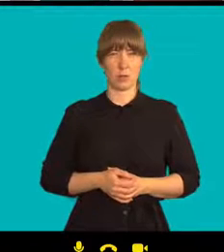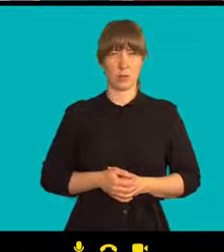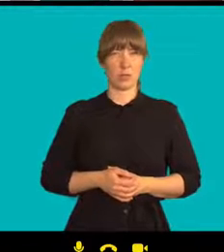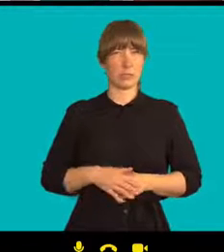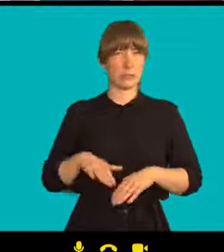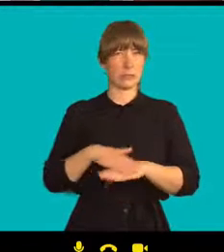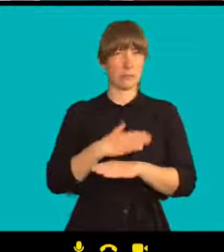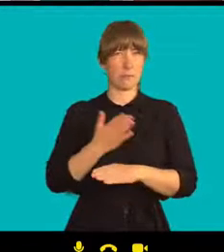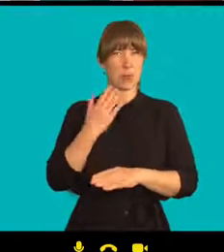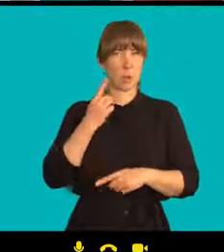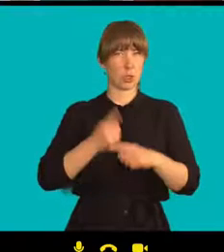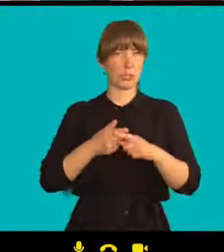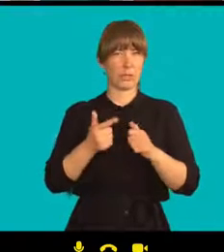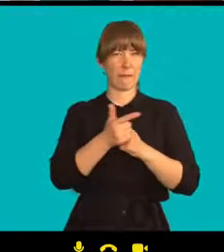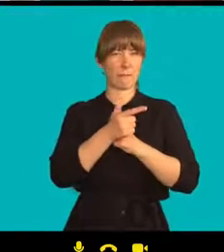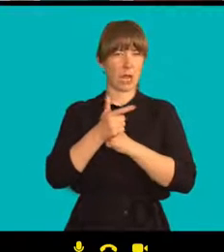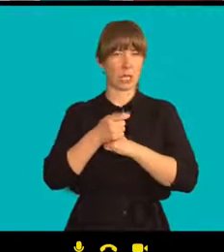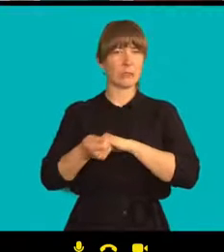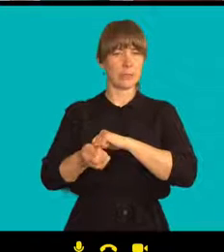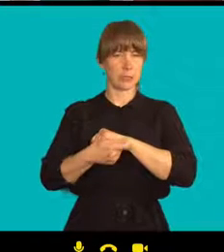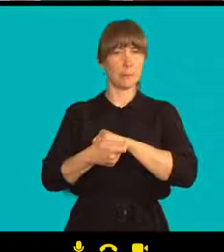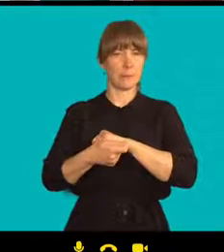Myslím, že to bylo 12. srpna.